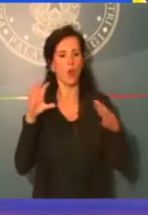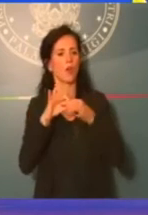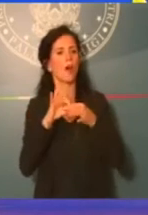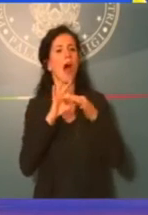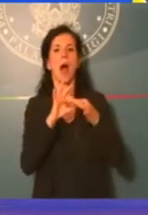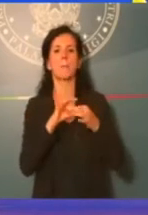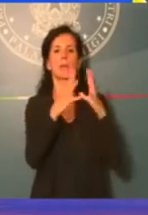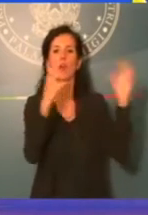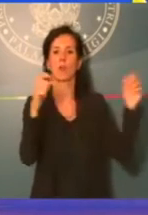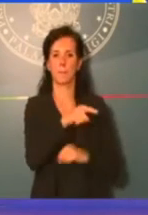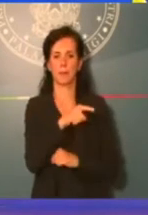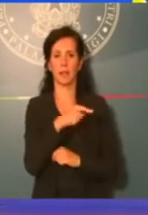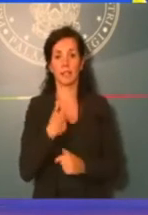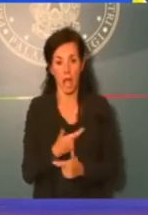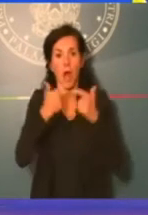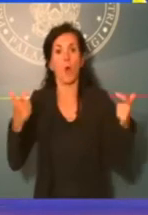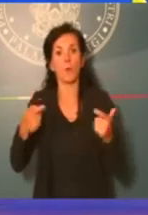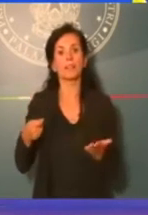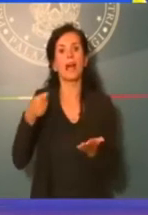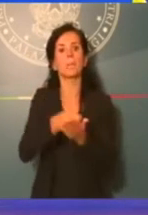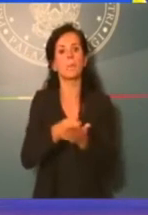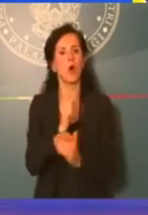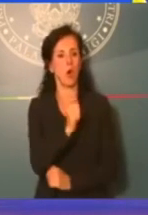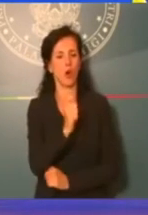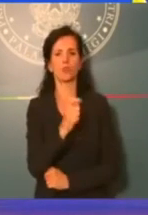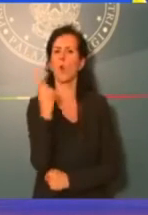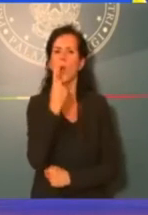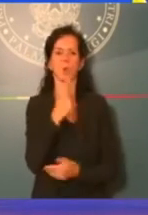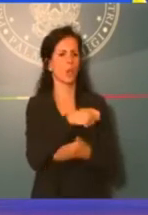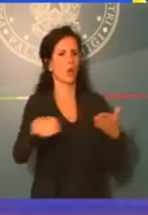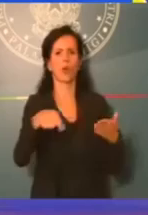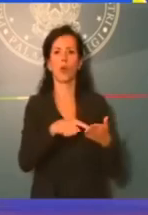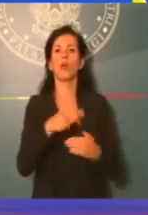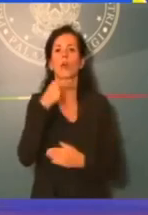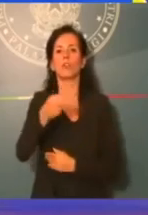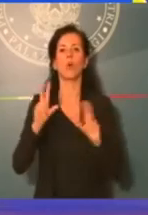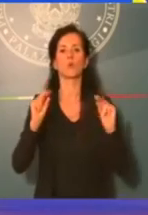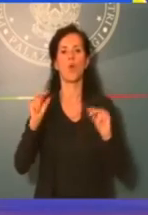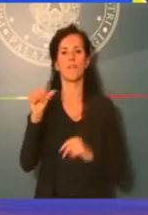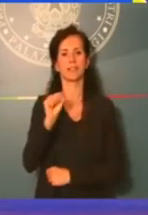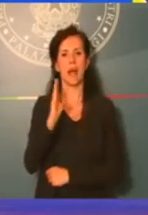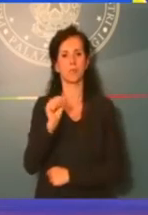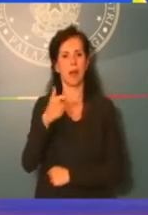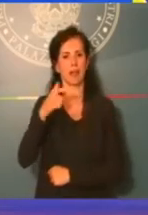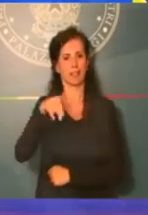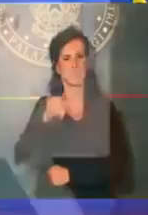'importo dell'erogazione di contributi alle imprese in un'unica soluzione, la nuova Sabatini. Abbiamo semplificazioni anche nell'erogazione dei contributi del